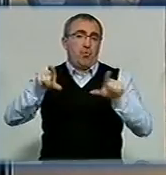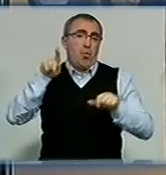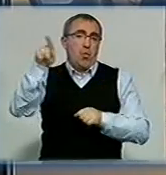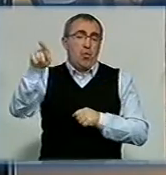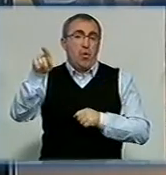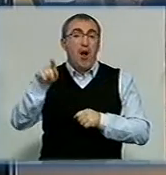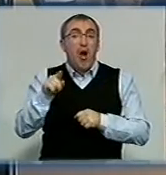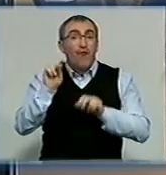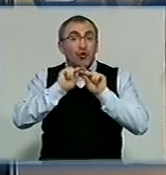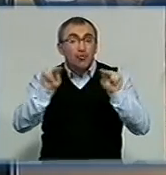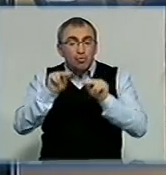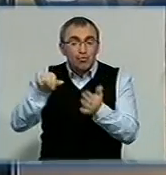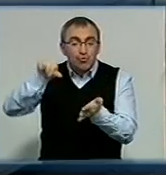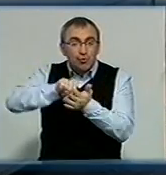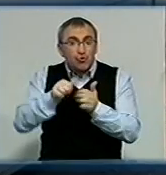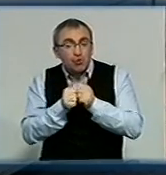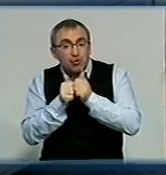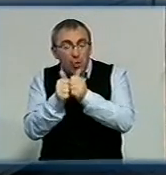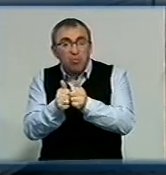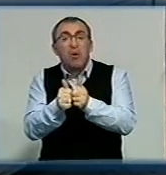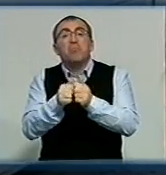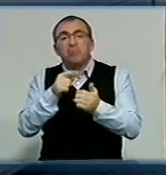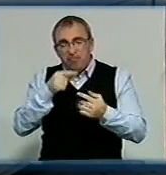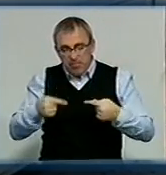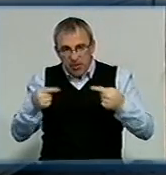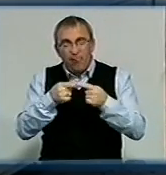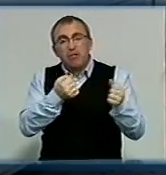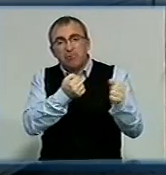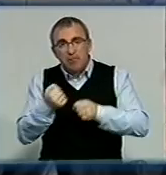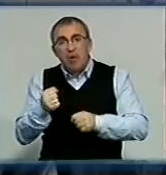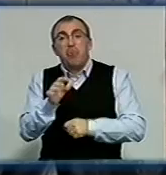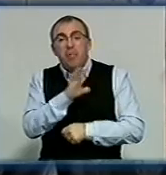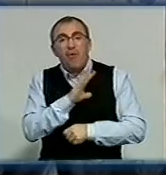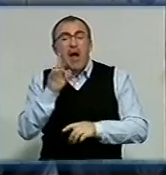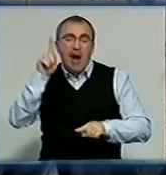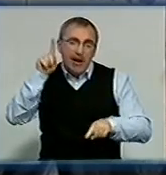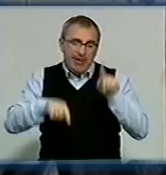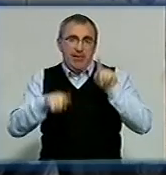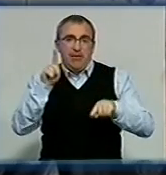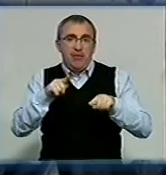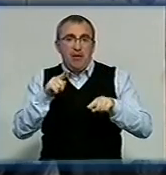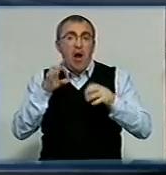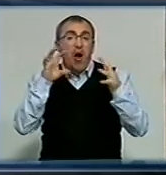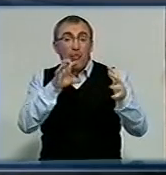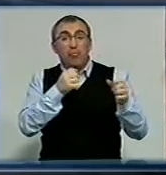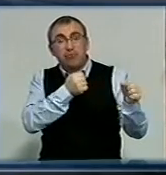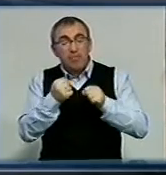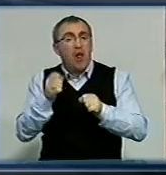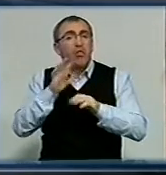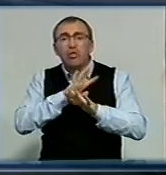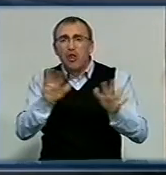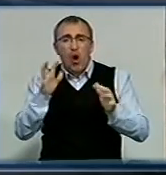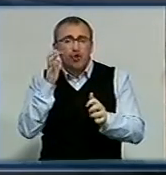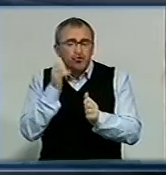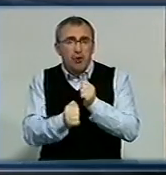Вчитель, який щодня супроводжує дітей, підтверджує, затримки бувають, але рідко. Автобус затримується не часто. Взагалі це було один раз,